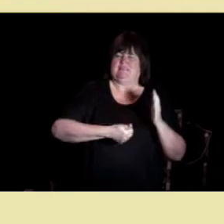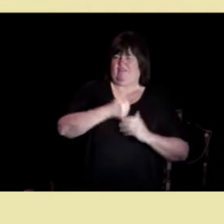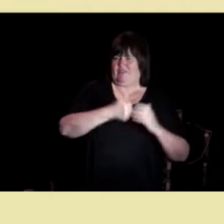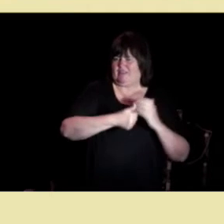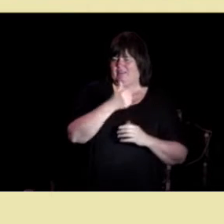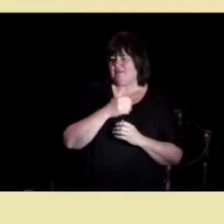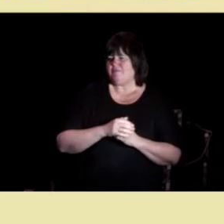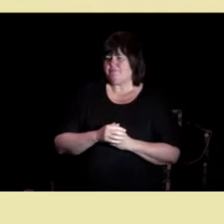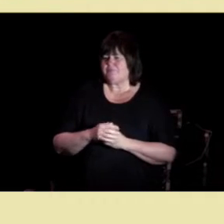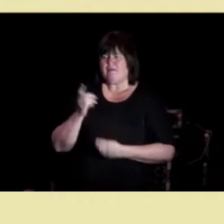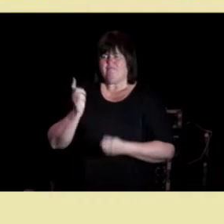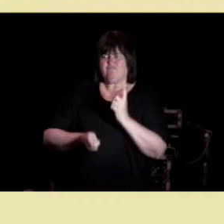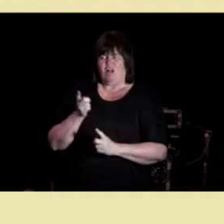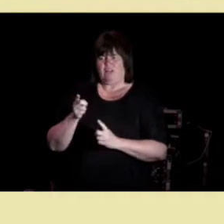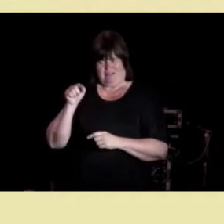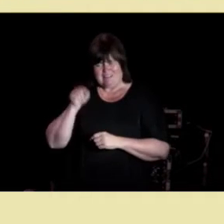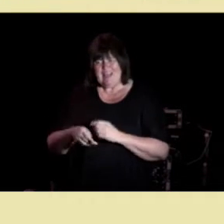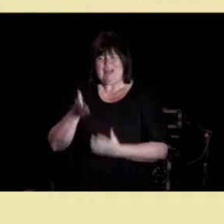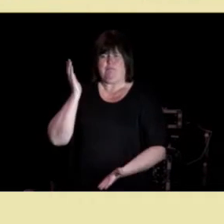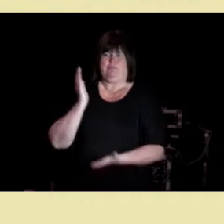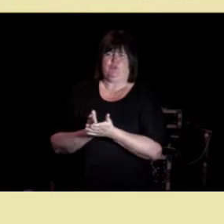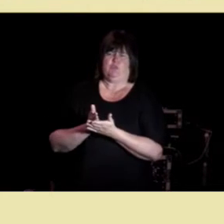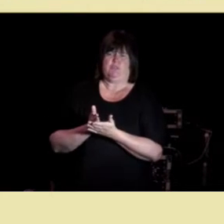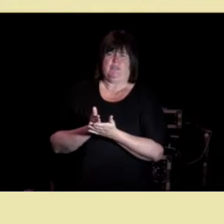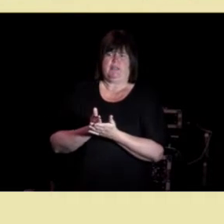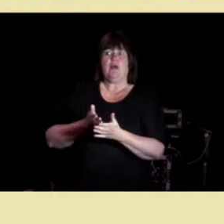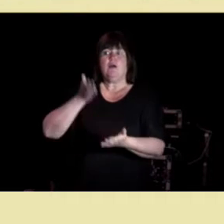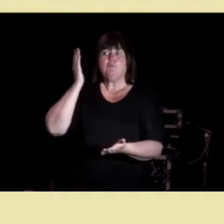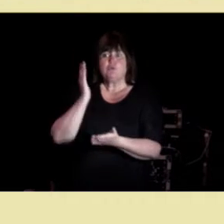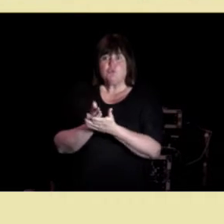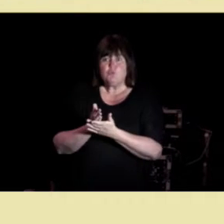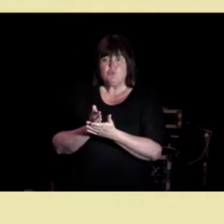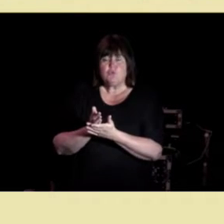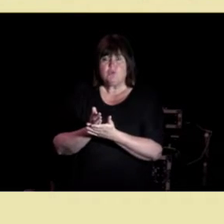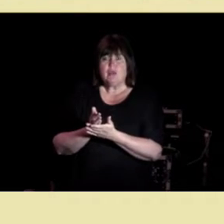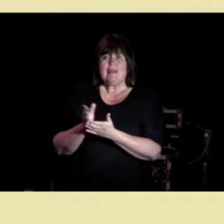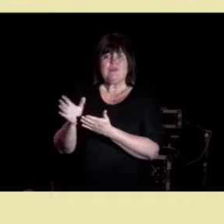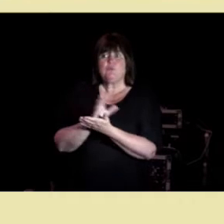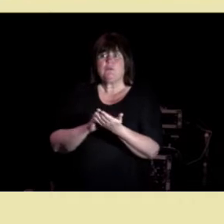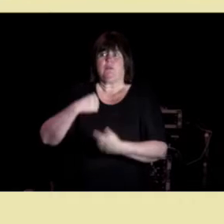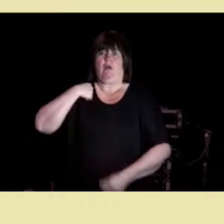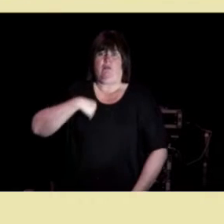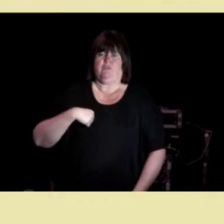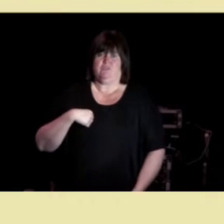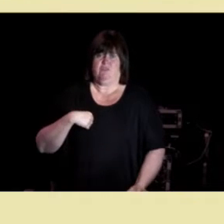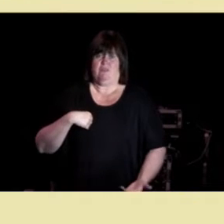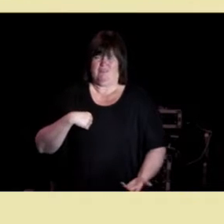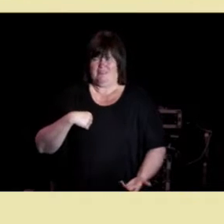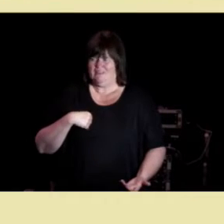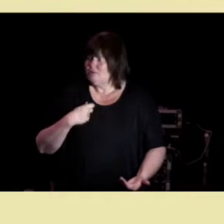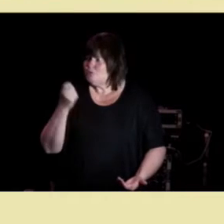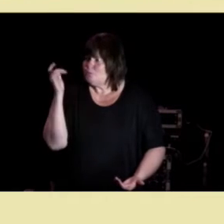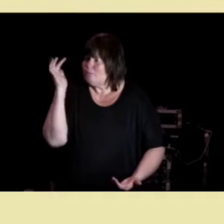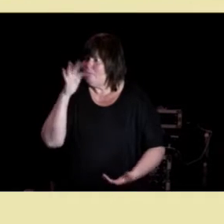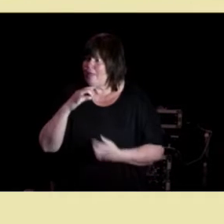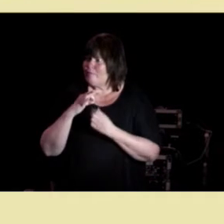valg det er en beslutning og beslutning utløser et ansvar. Er det noen problemer knyttet til det?